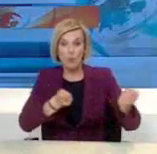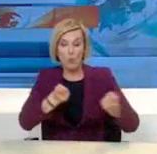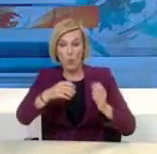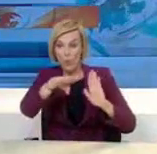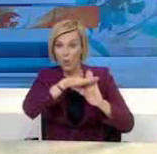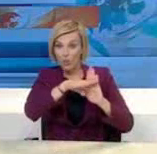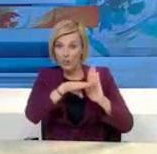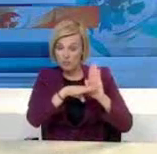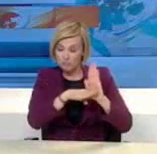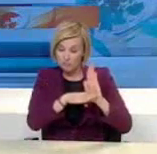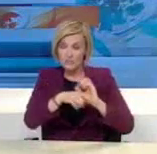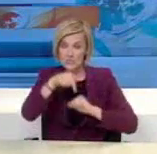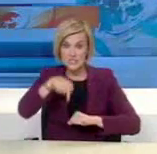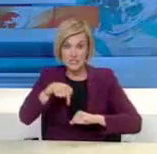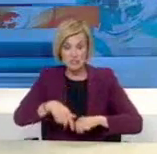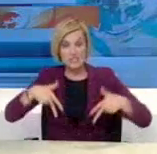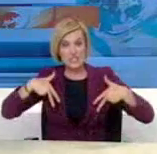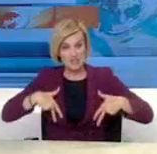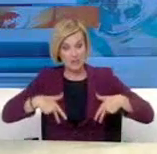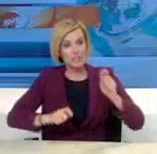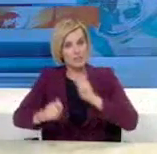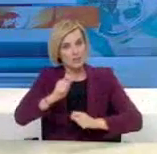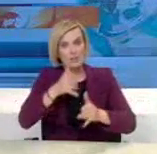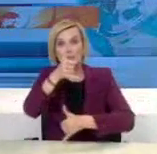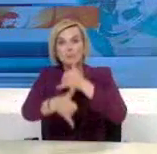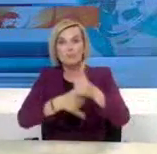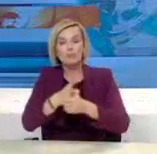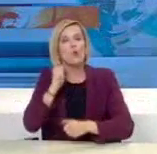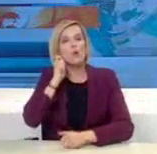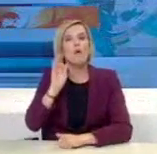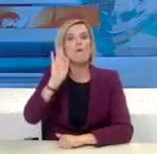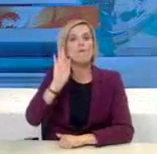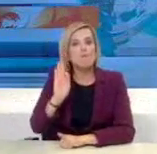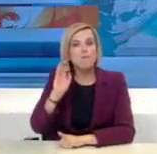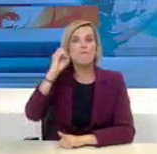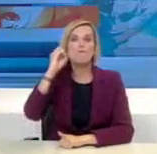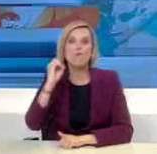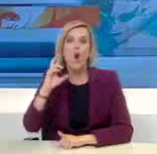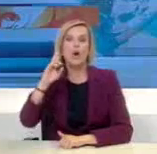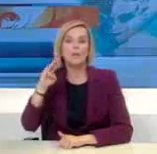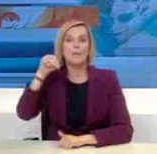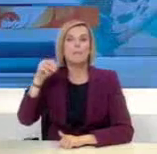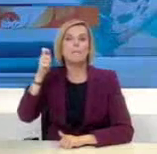αναρτά απόψε έναν ιστότοπο, το forma.gov.gr,